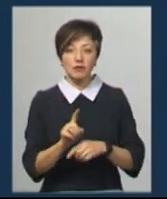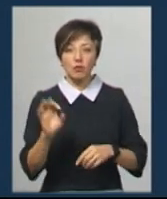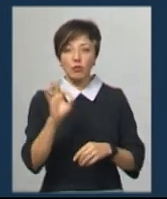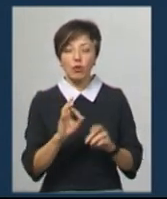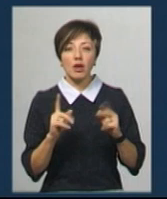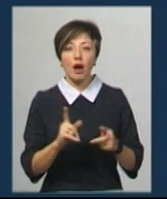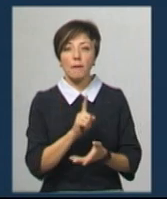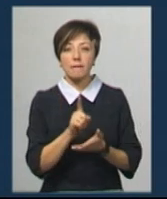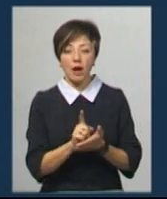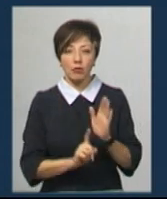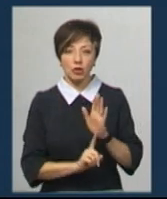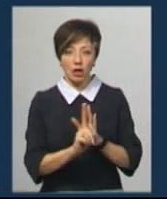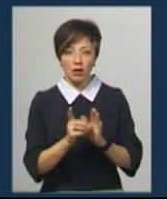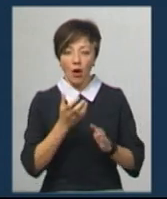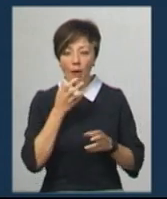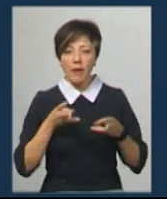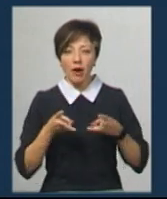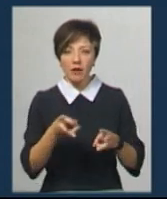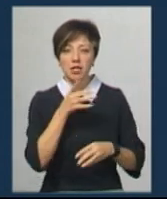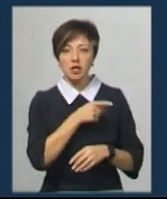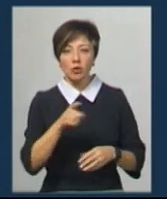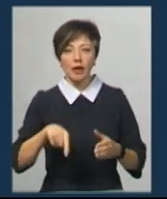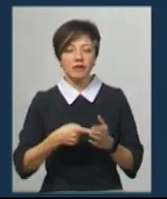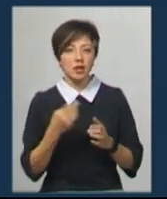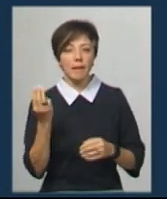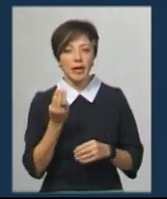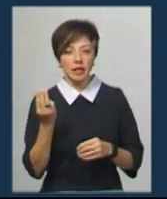того, як має початися опалювальний сезон в Шепетівці.